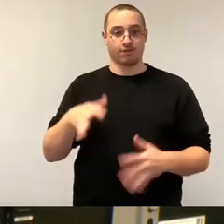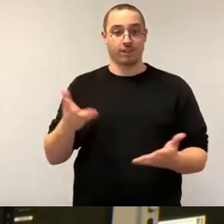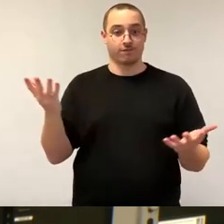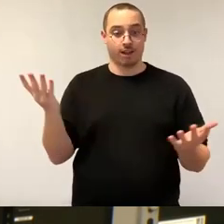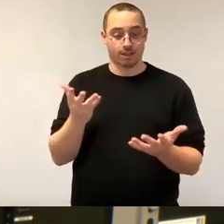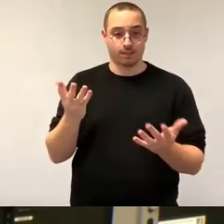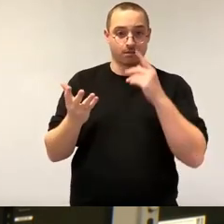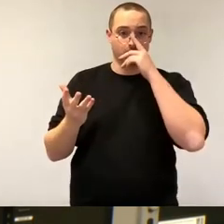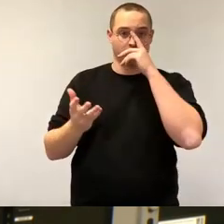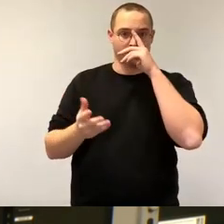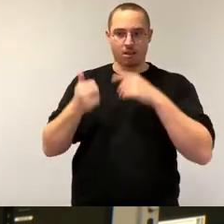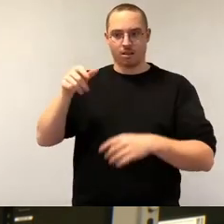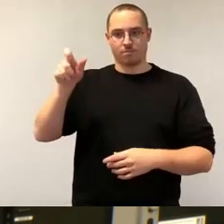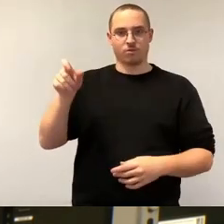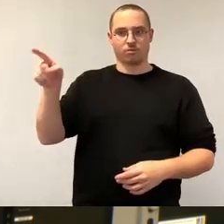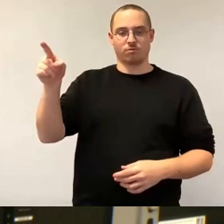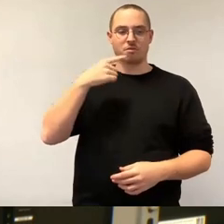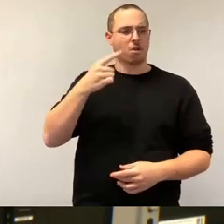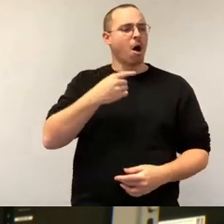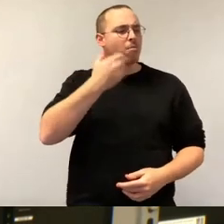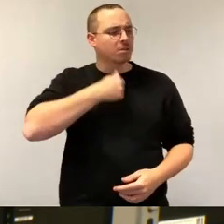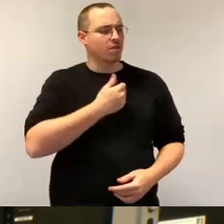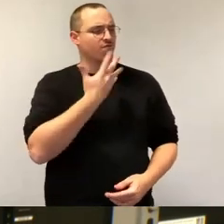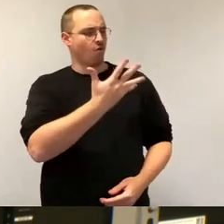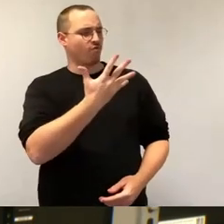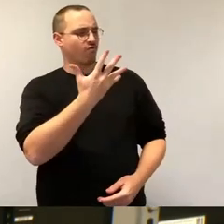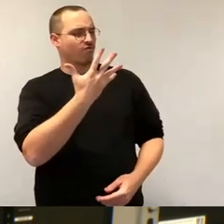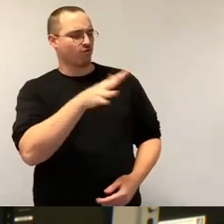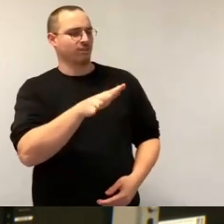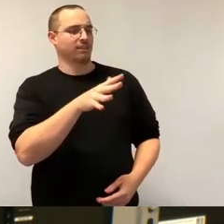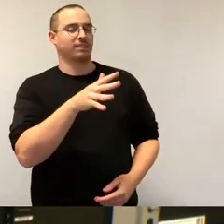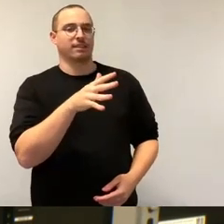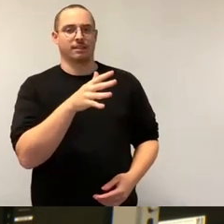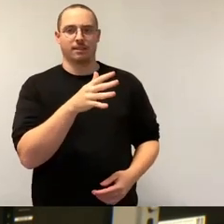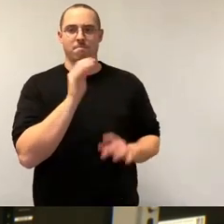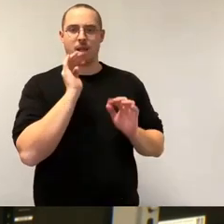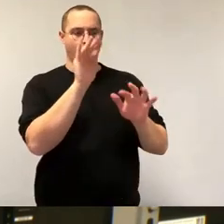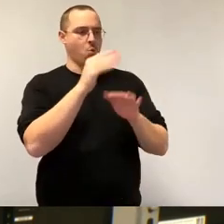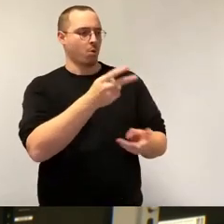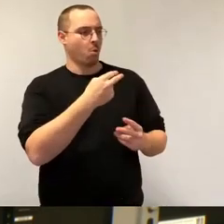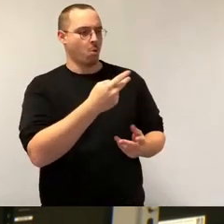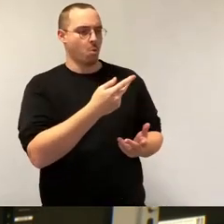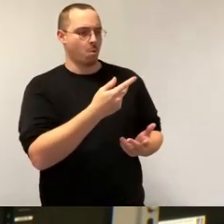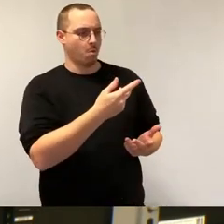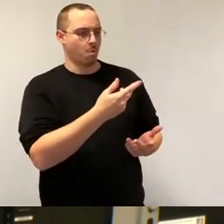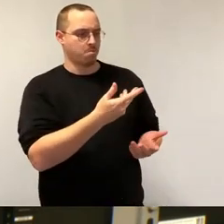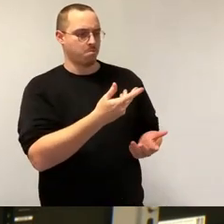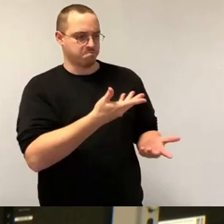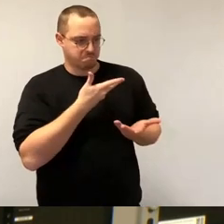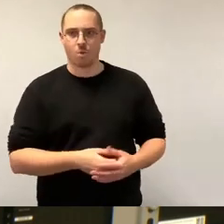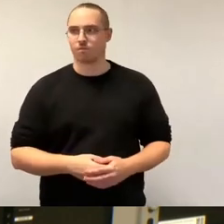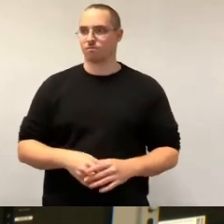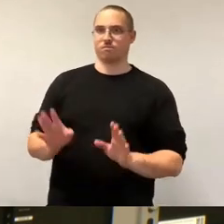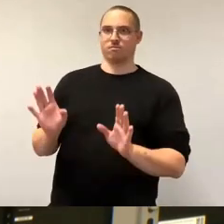von uns wollte. Das war das einzige Mal, dass wir hier im Stadtrat wirklich über TSMC und dessen Auswirkungen bisher